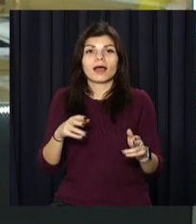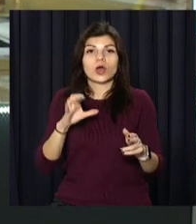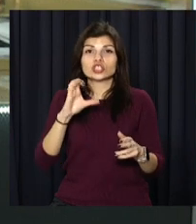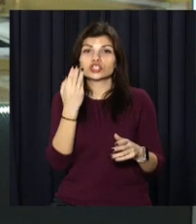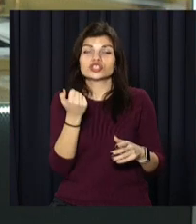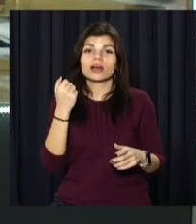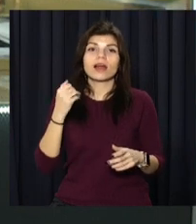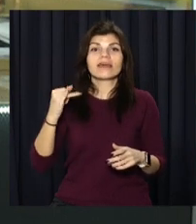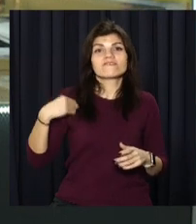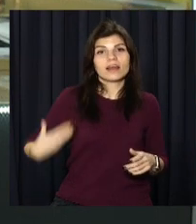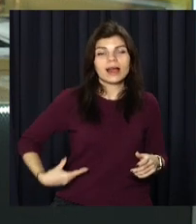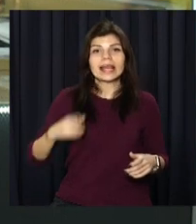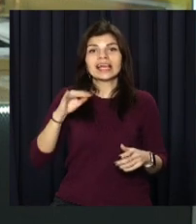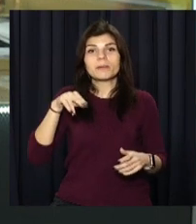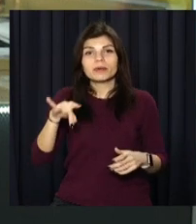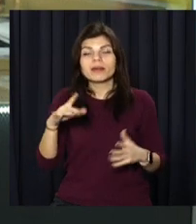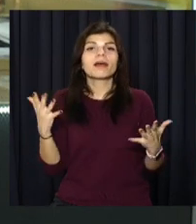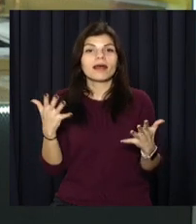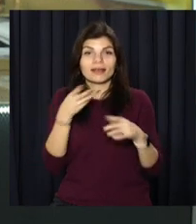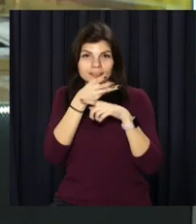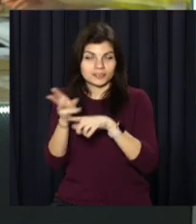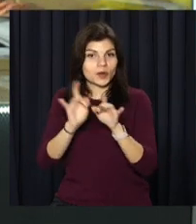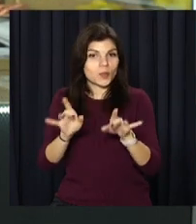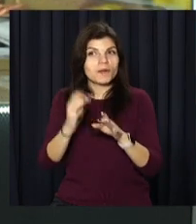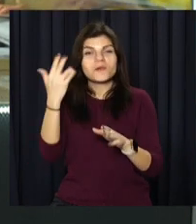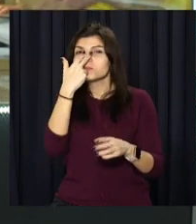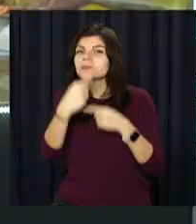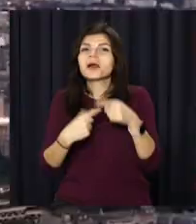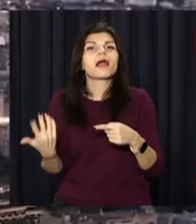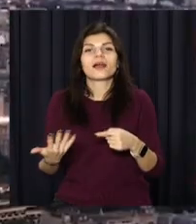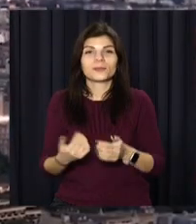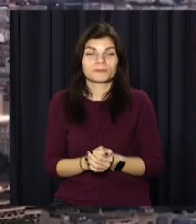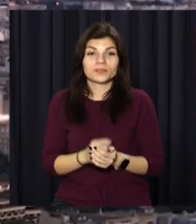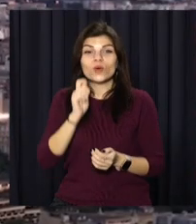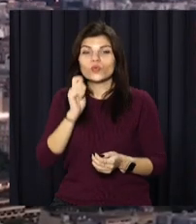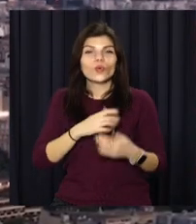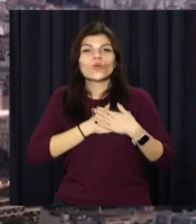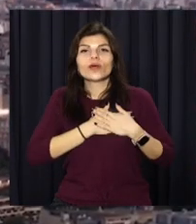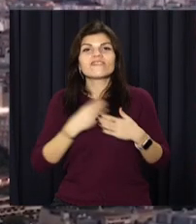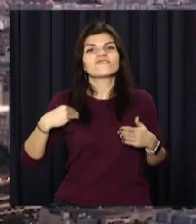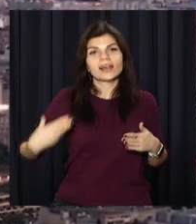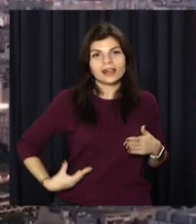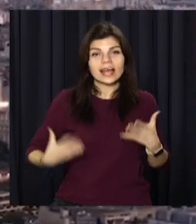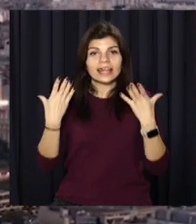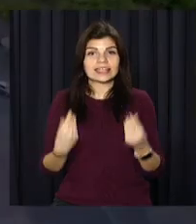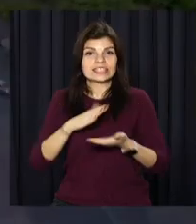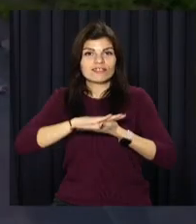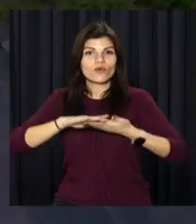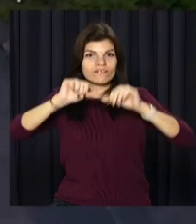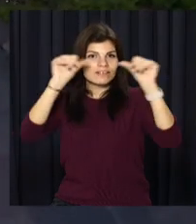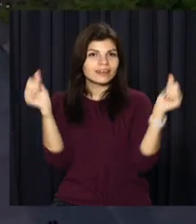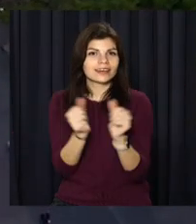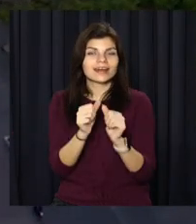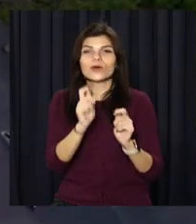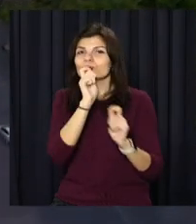США, Франції та на Кіпрі – у нашому наступному сюжеті. У країні кохання Франції у День святого Валентина